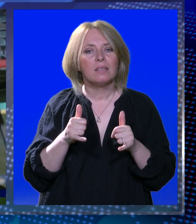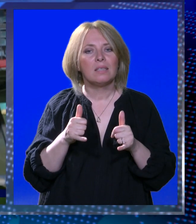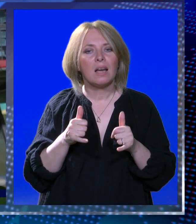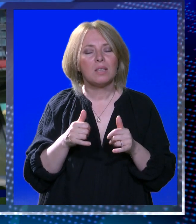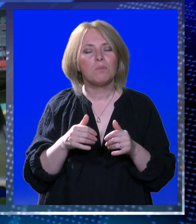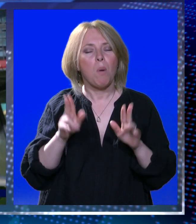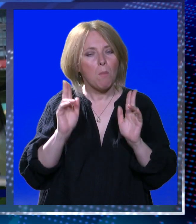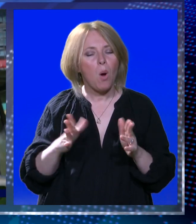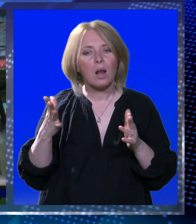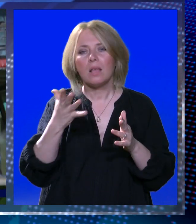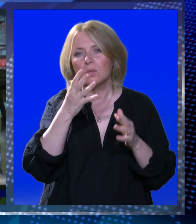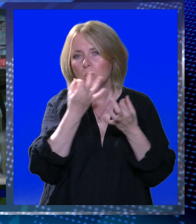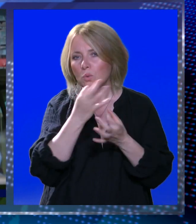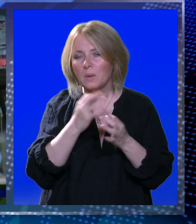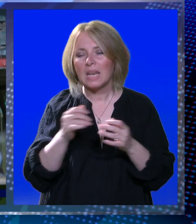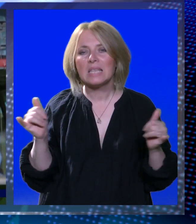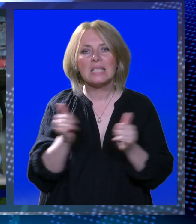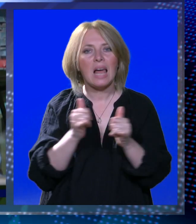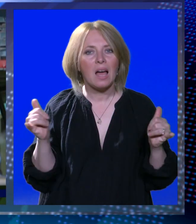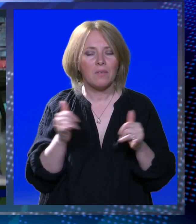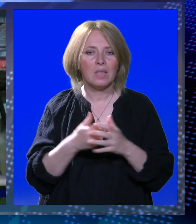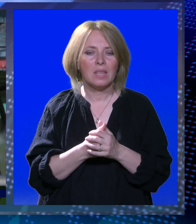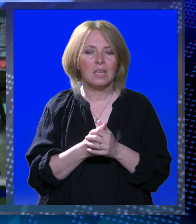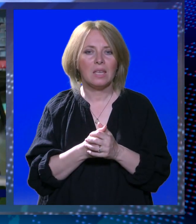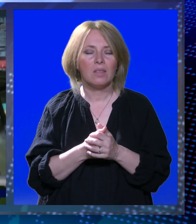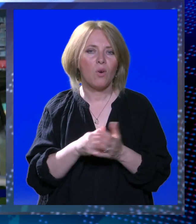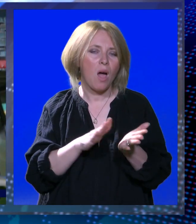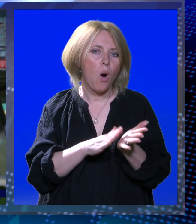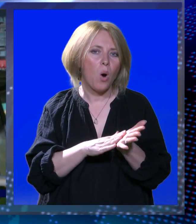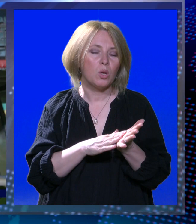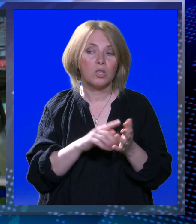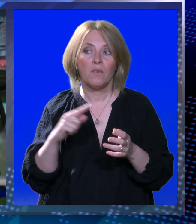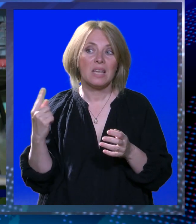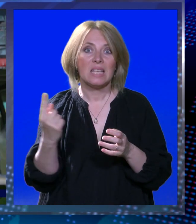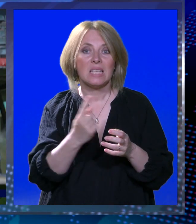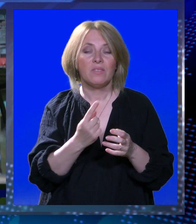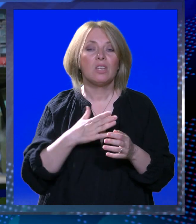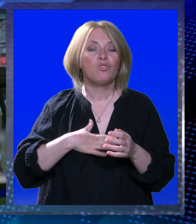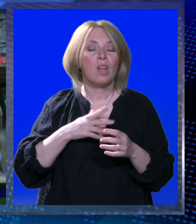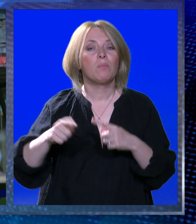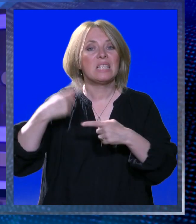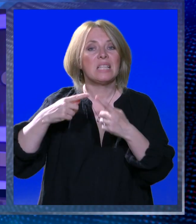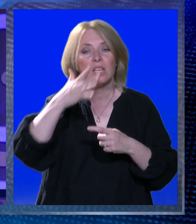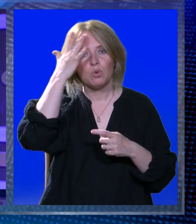to jedna super baza za ono što nas svi vjerujemo i ono što svi želimo u iduće sezone.